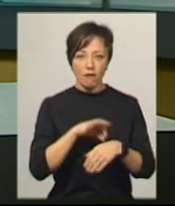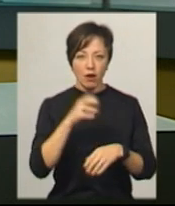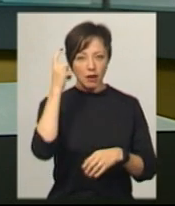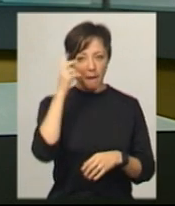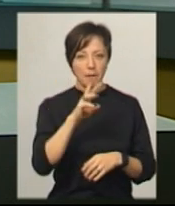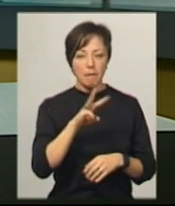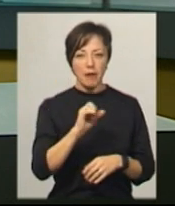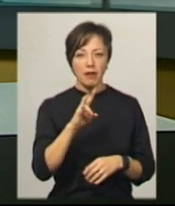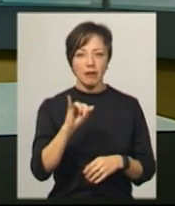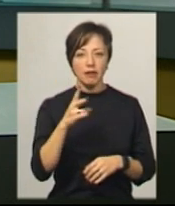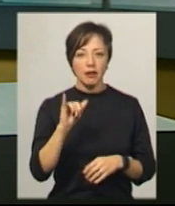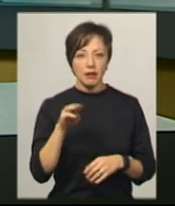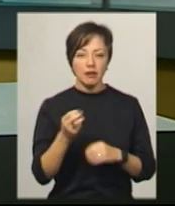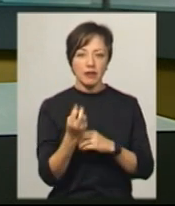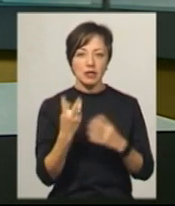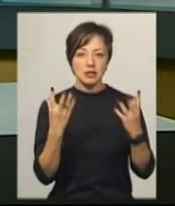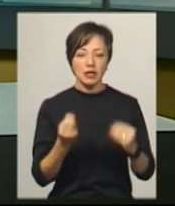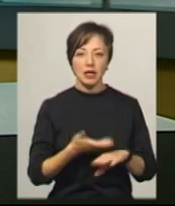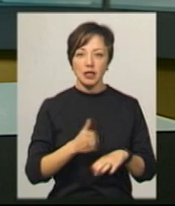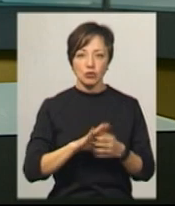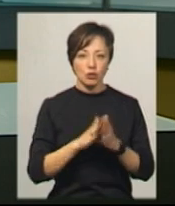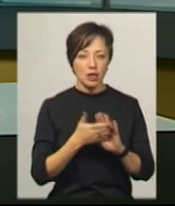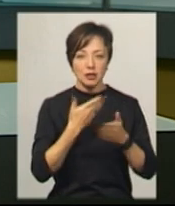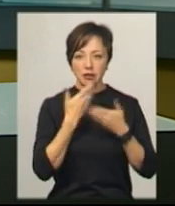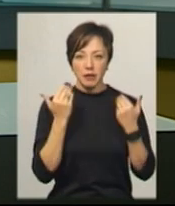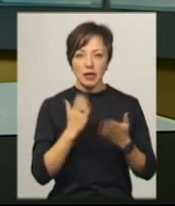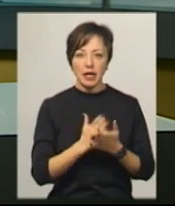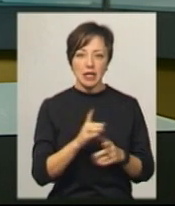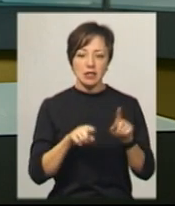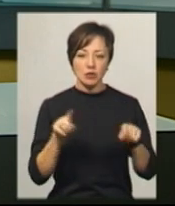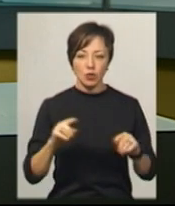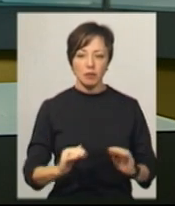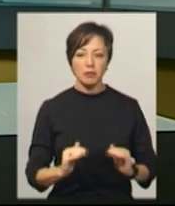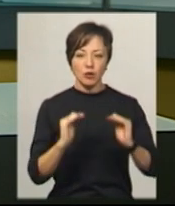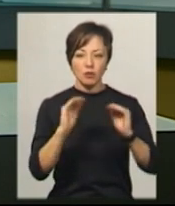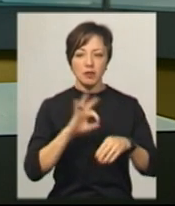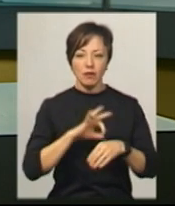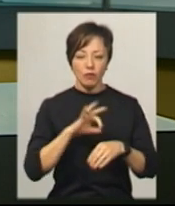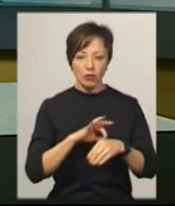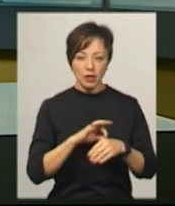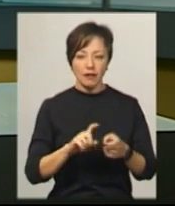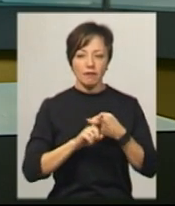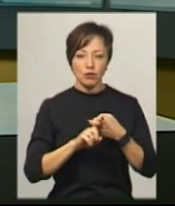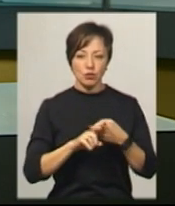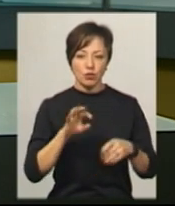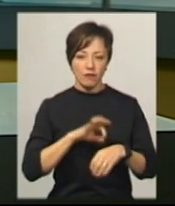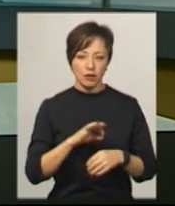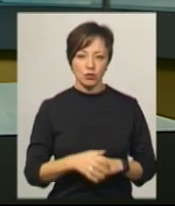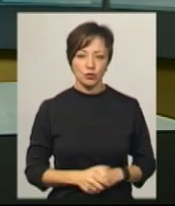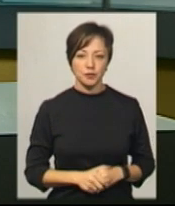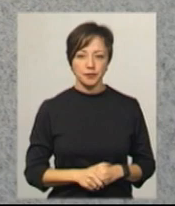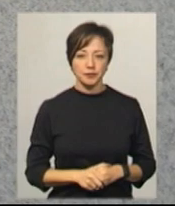Менінгіт – 12 днів. Каже, критичної ситуації немає. Є сезонний підйом захворюваності на ентеровірусну інфекцію.